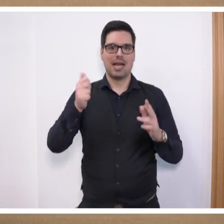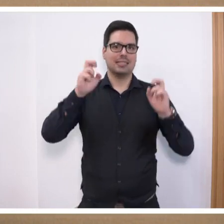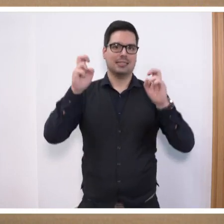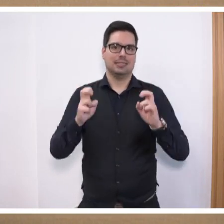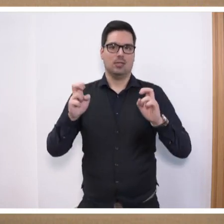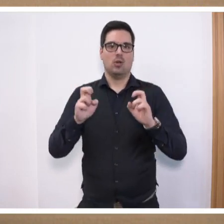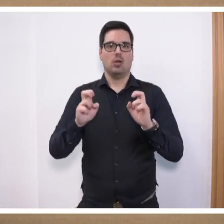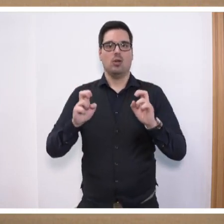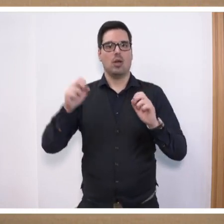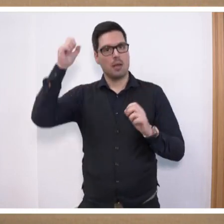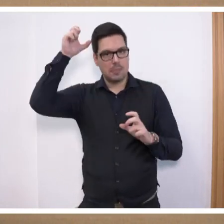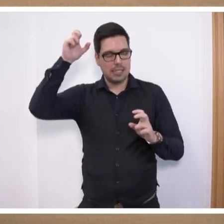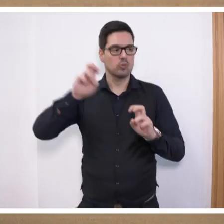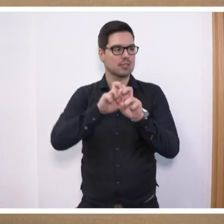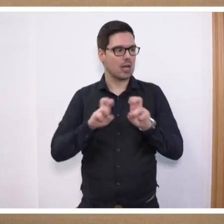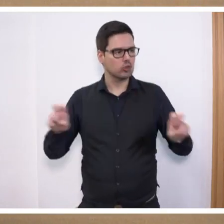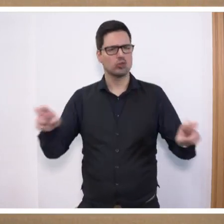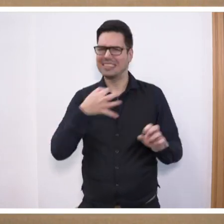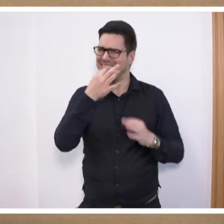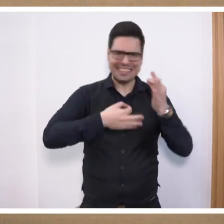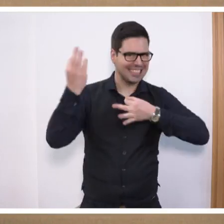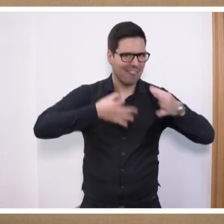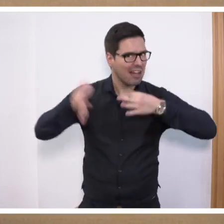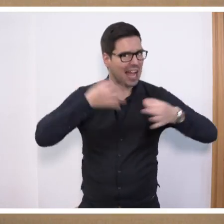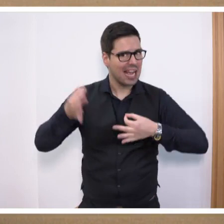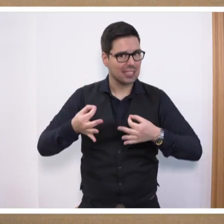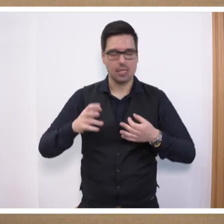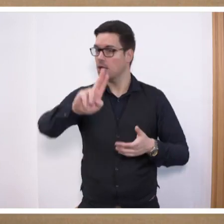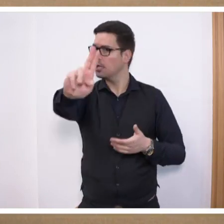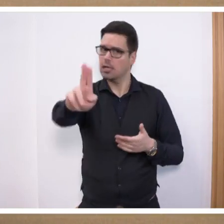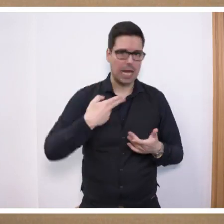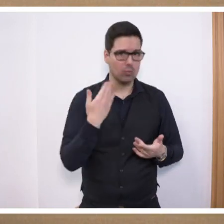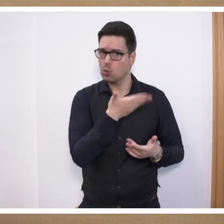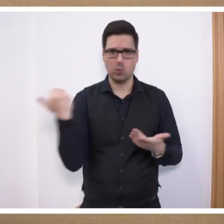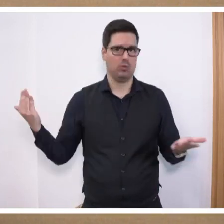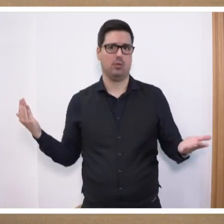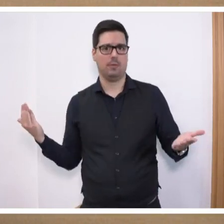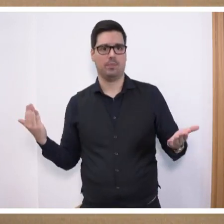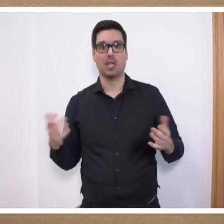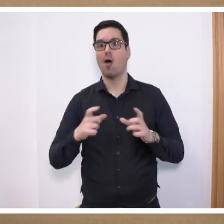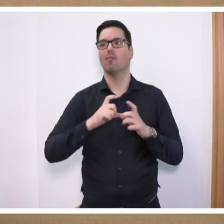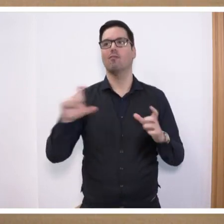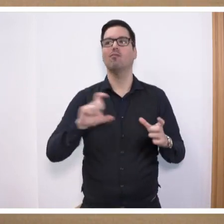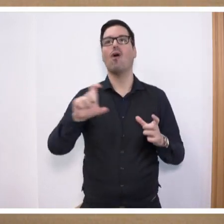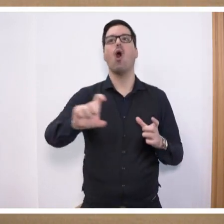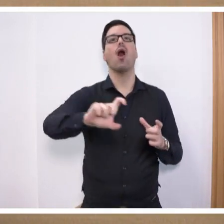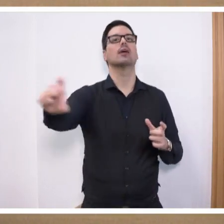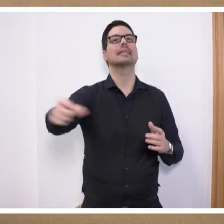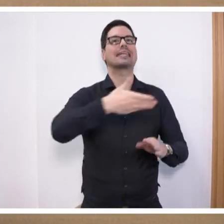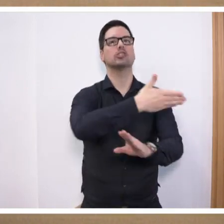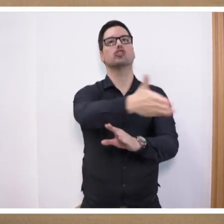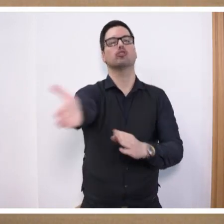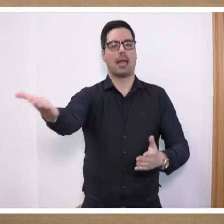Bildungsausschusses hier intensivst nachgefragt, haben keine Antwort erhalten. Die Antwort kam erst Wochen später und